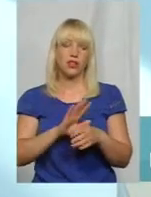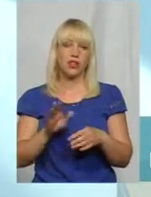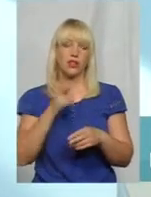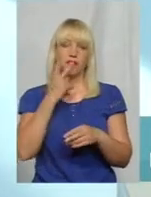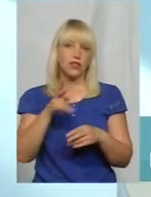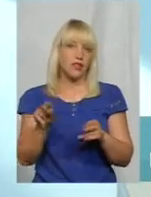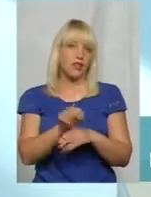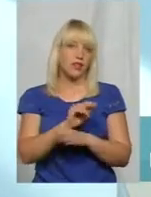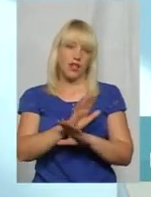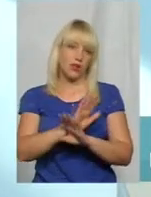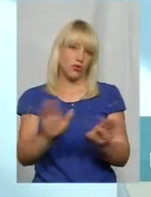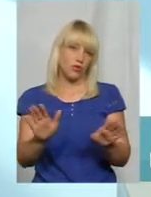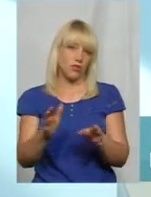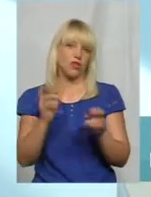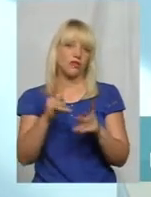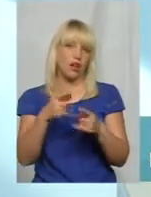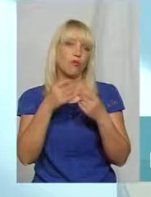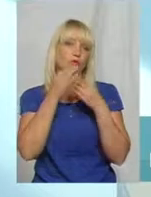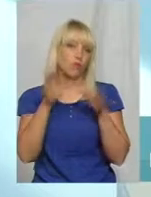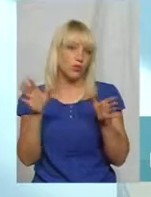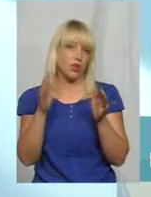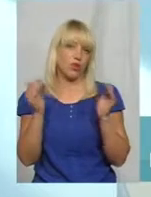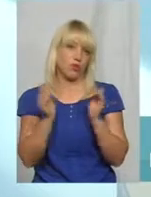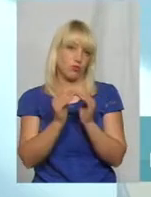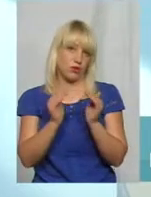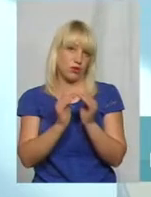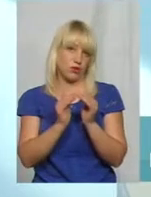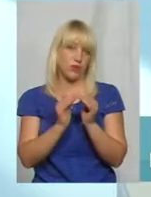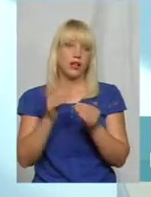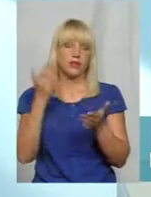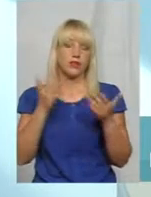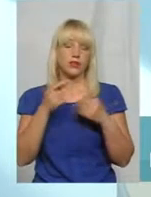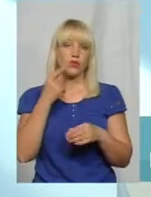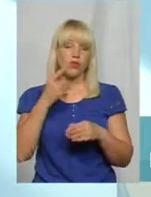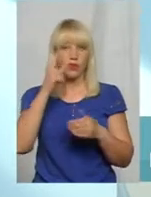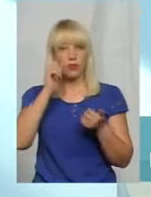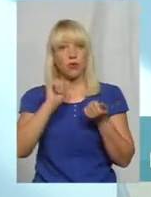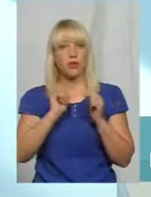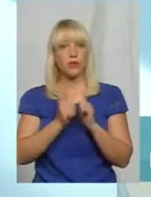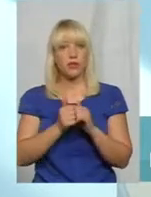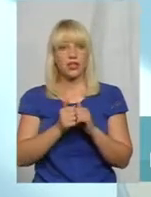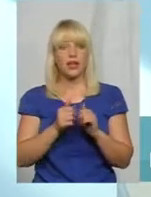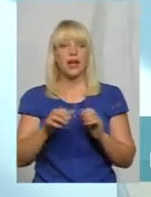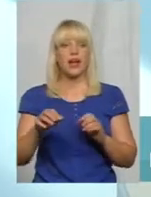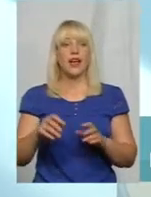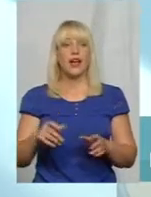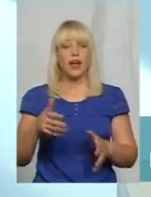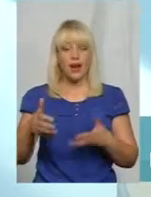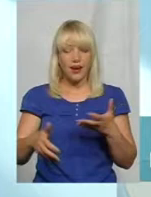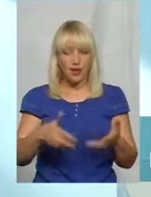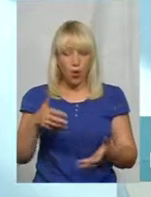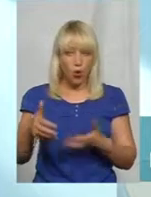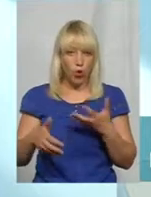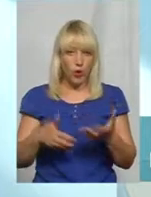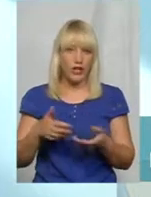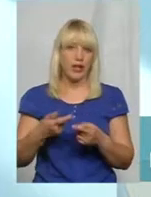ремонтувати, як кожний будинок. Якщо взяти пам'ятки археології, то, як правило,